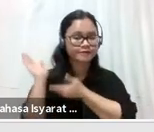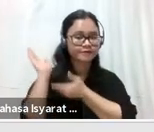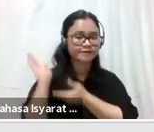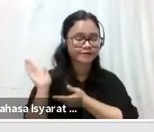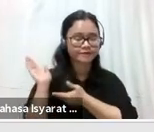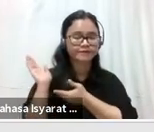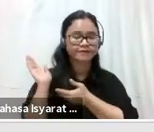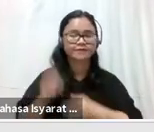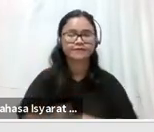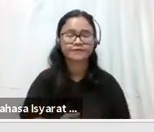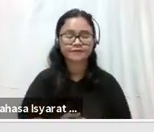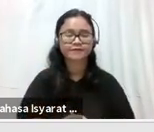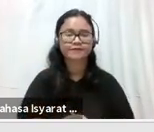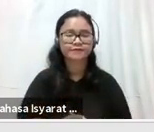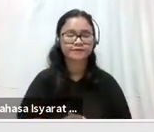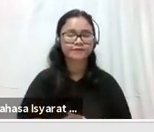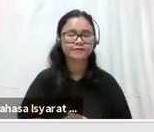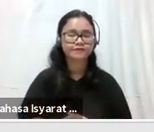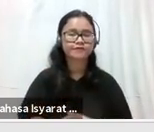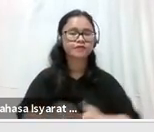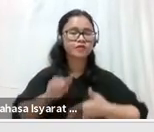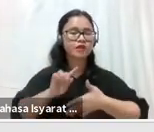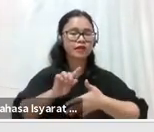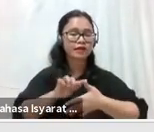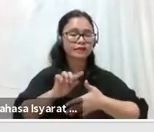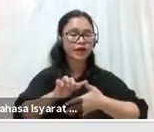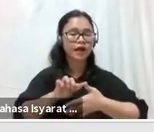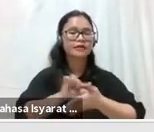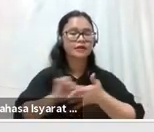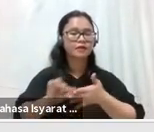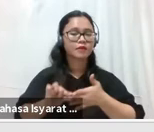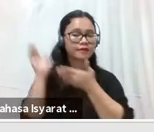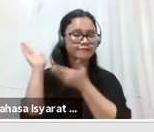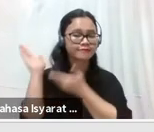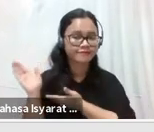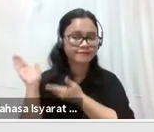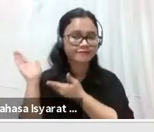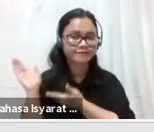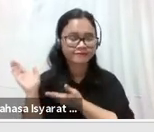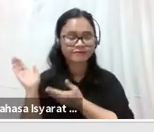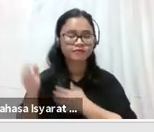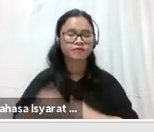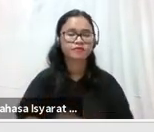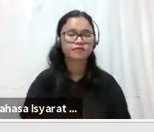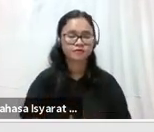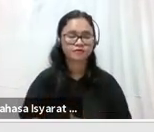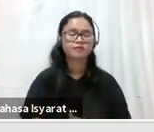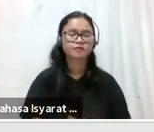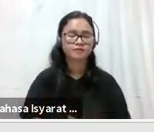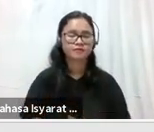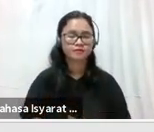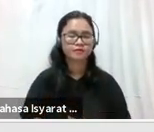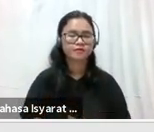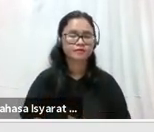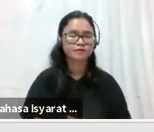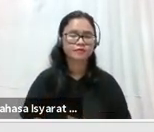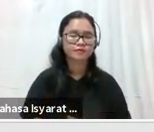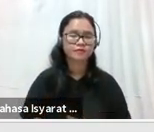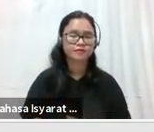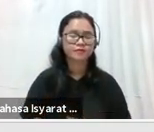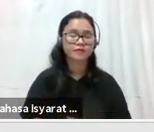dalam kurung individu 5. Agus Wala dalam kurung permata Makassar